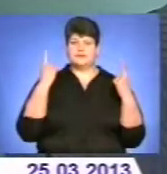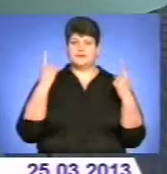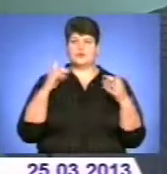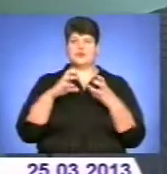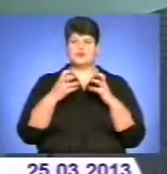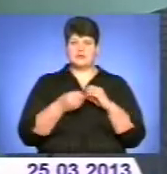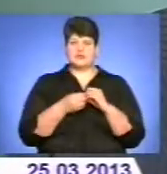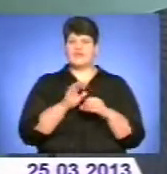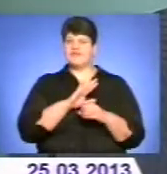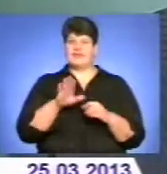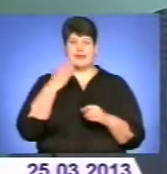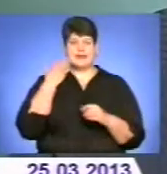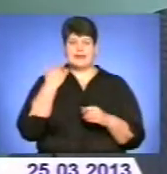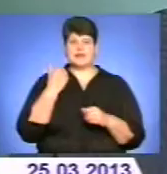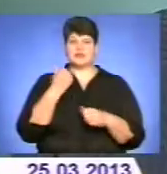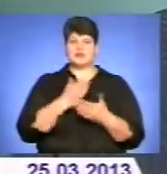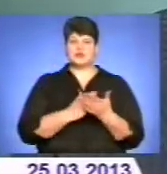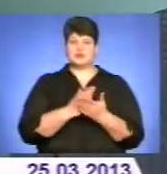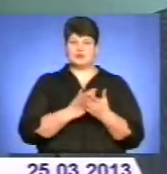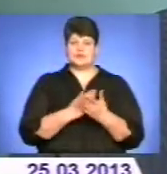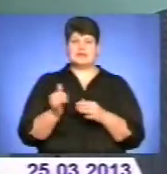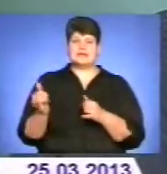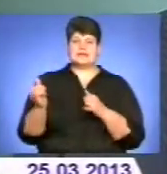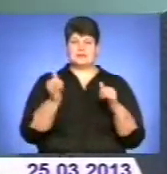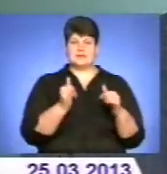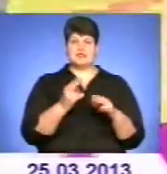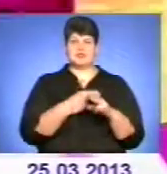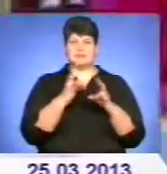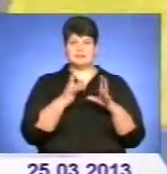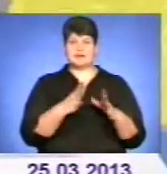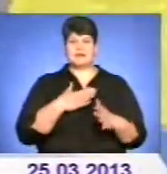нелегкій службі забезпечення безпеки нашої держави.